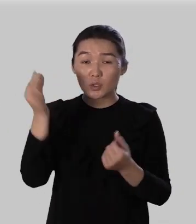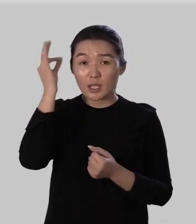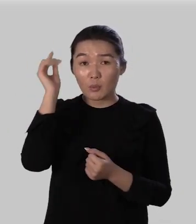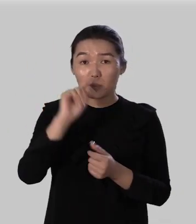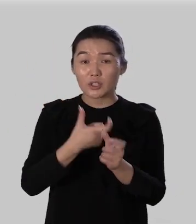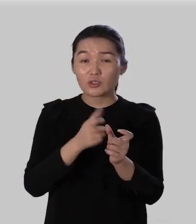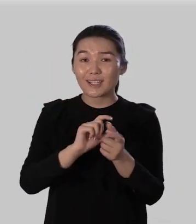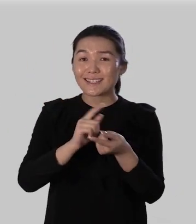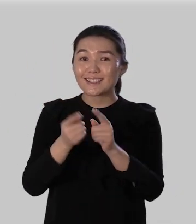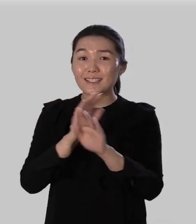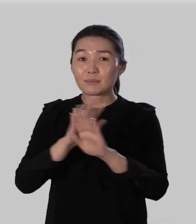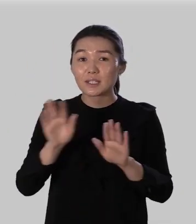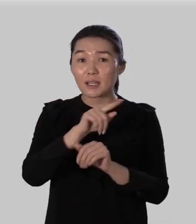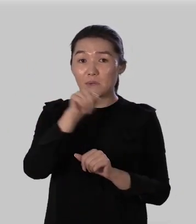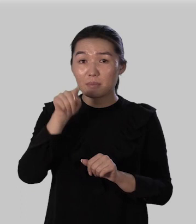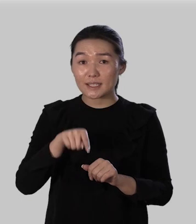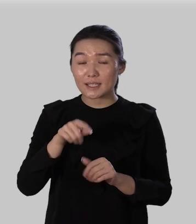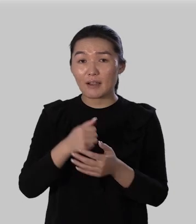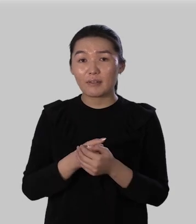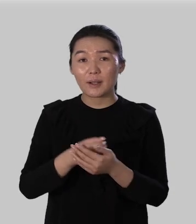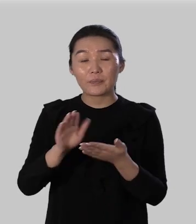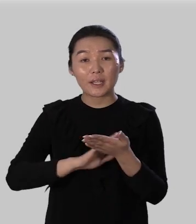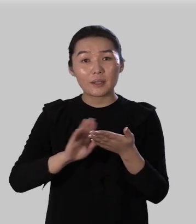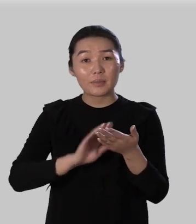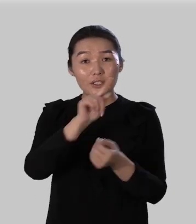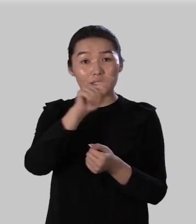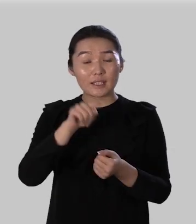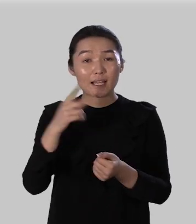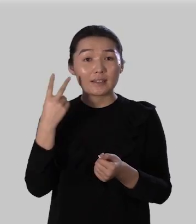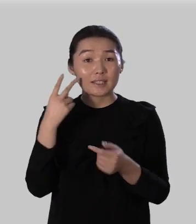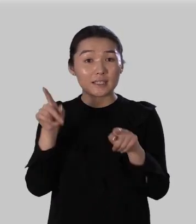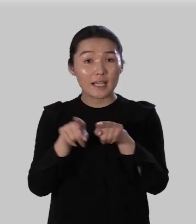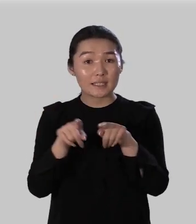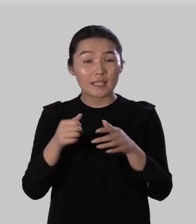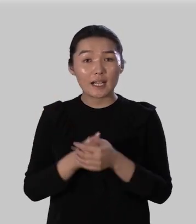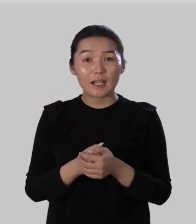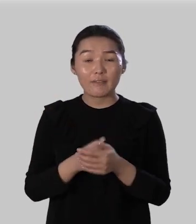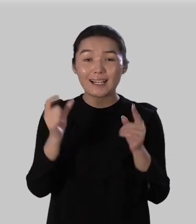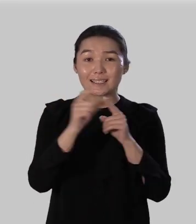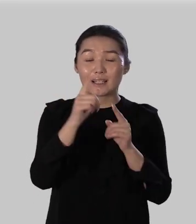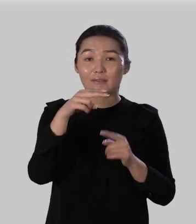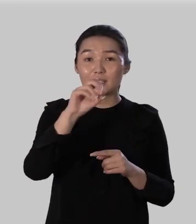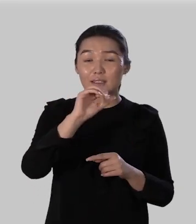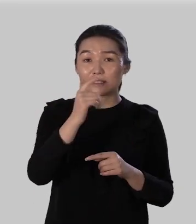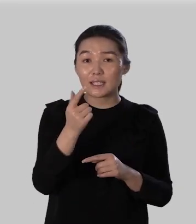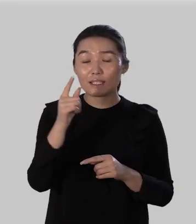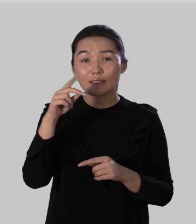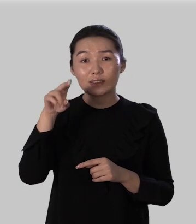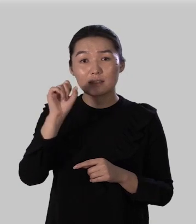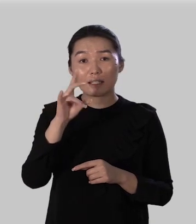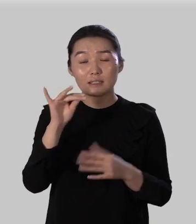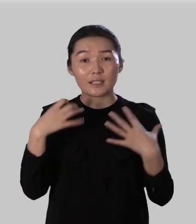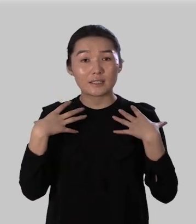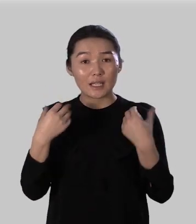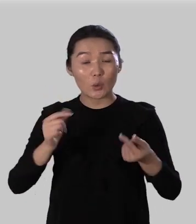помнить что это неизменяемая приставка пишется она всегда одинаково слова здесь здание